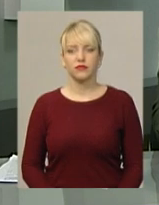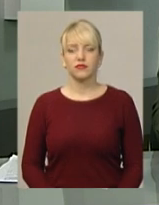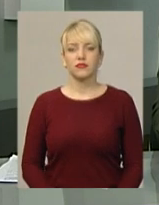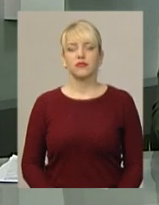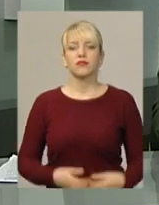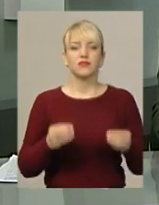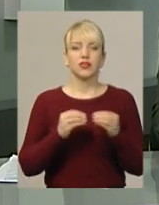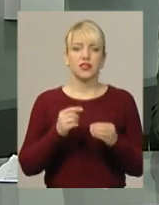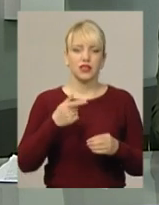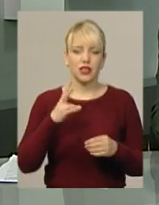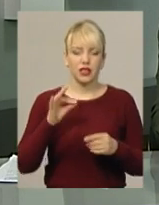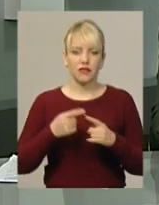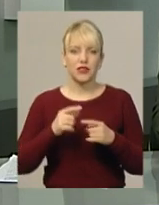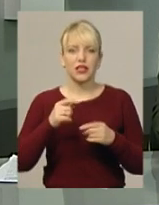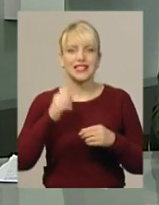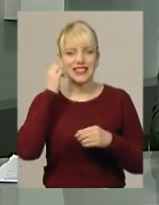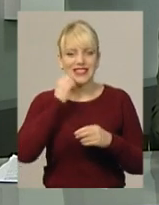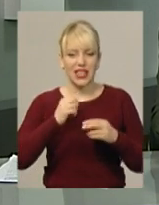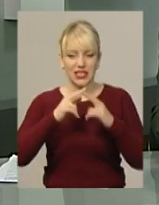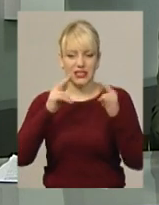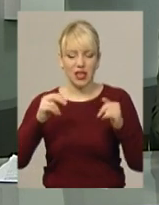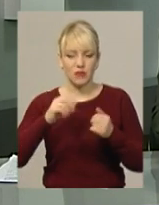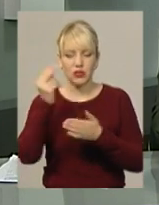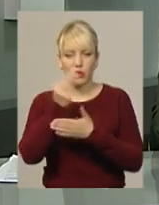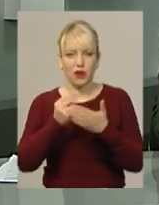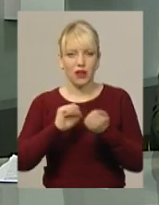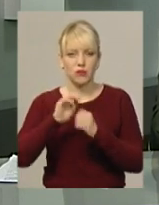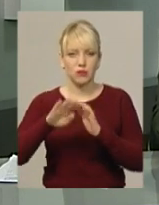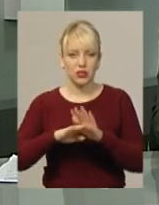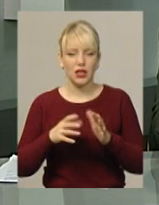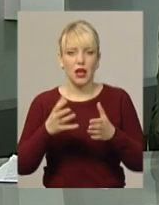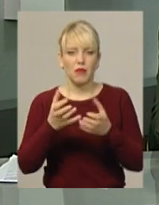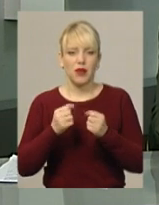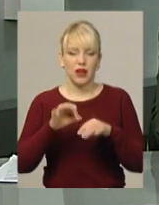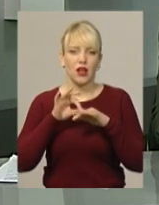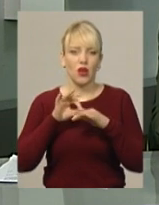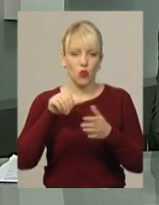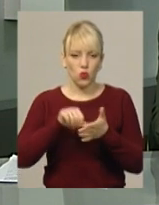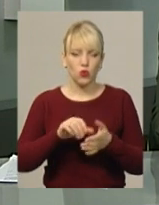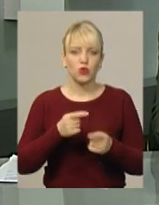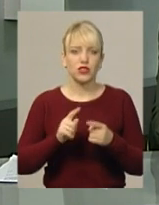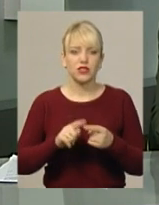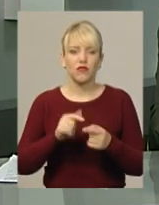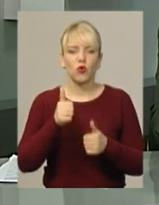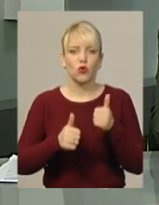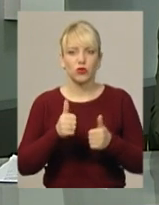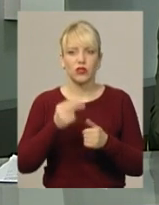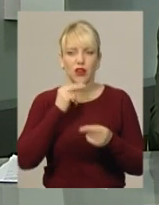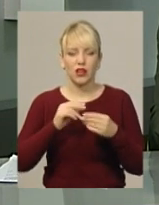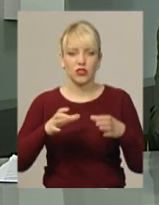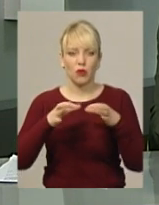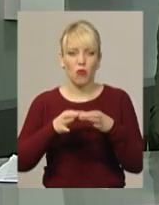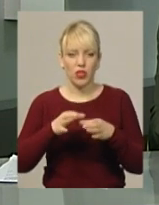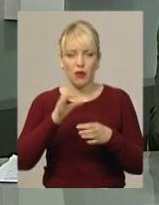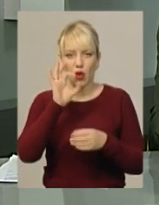10 гривень – старий замок із зображенням Кам'яцьо-Подільського бере участь у першому етапі конкурсу «Краща монета року України». У Кам'янець